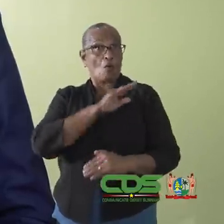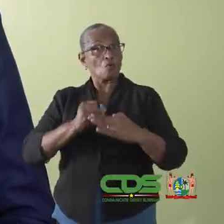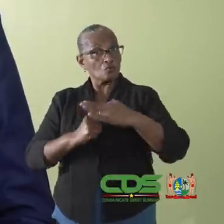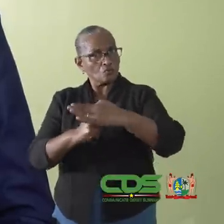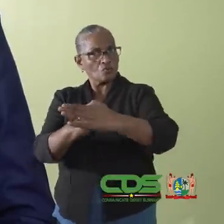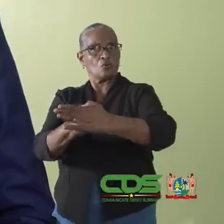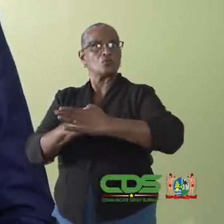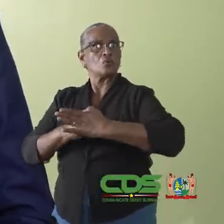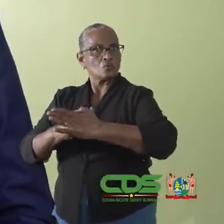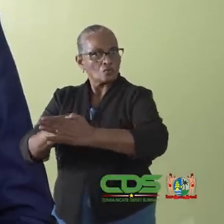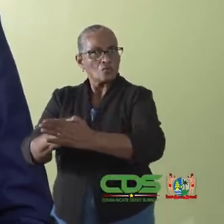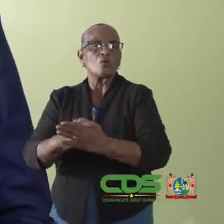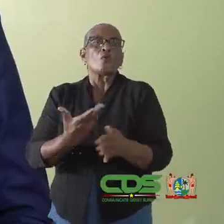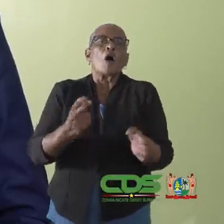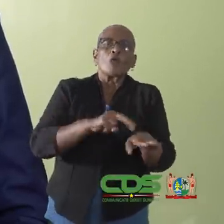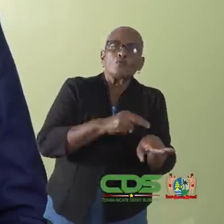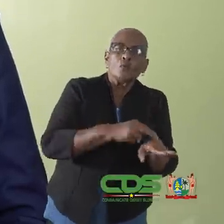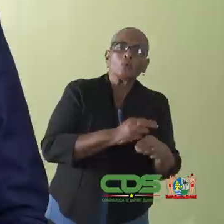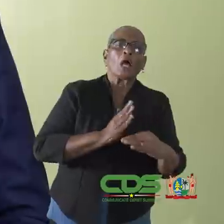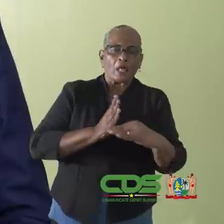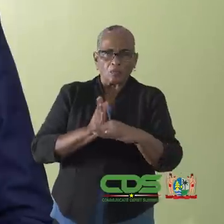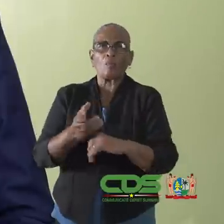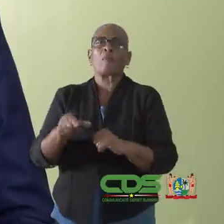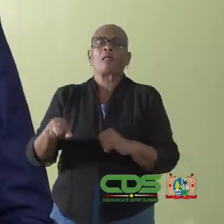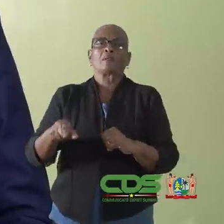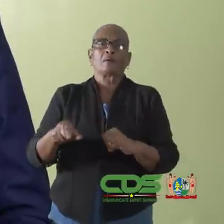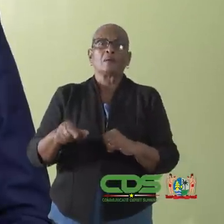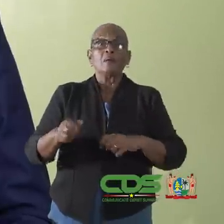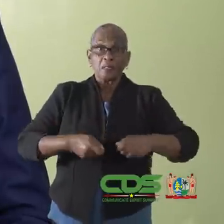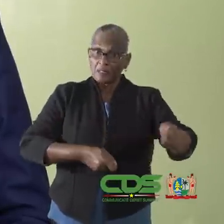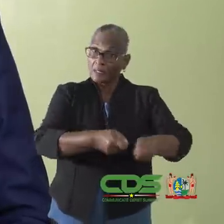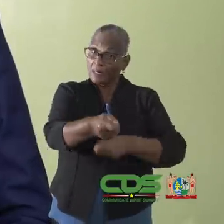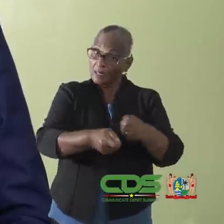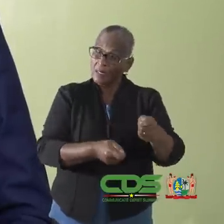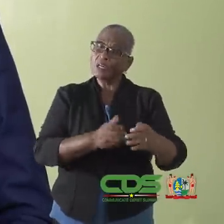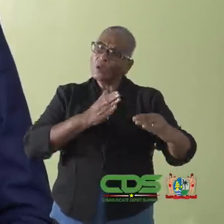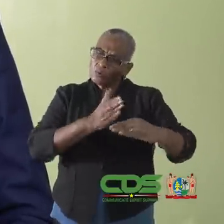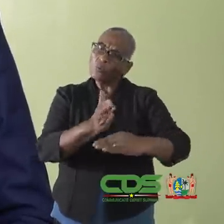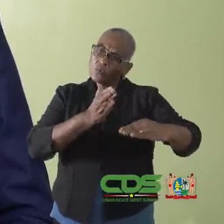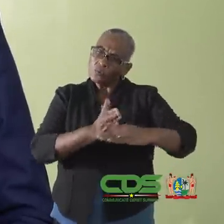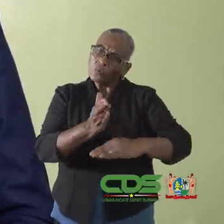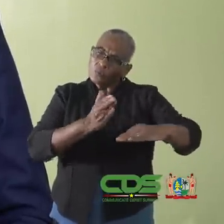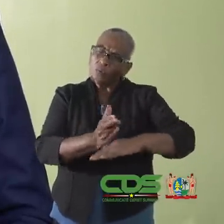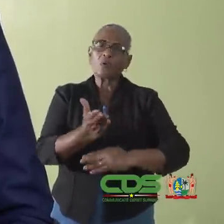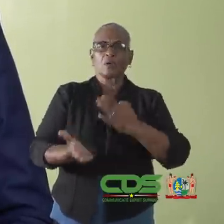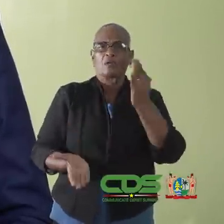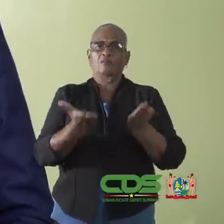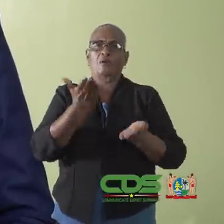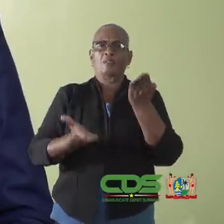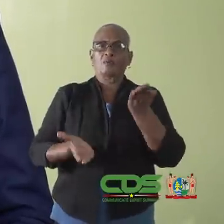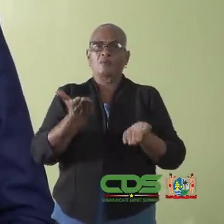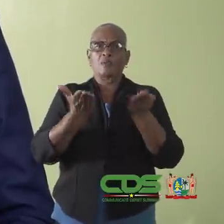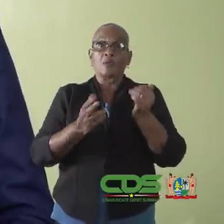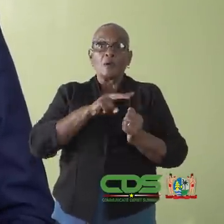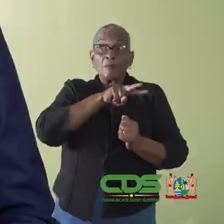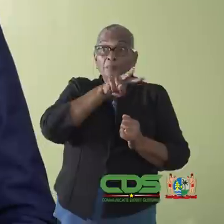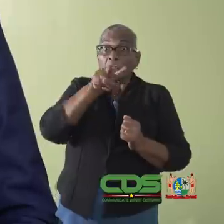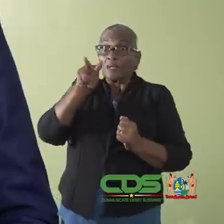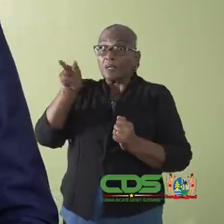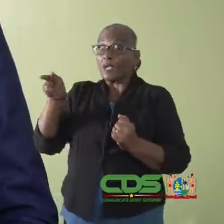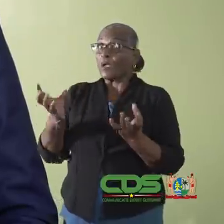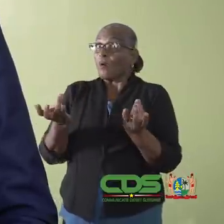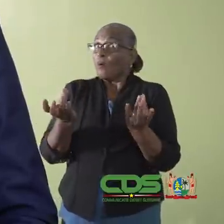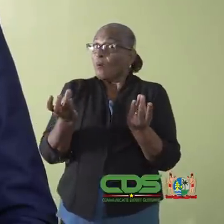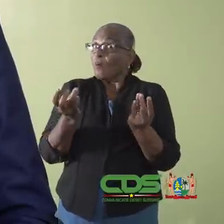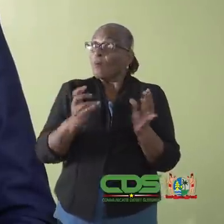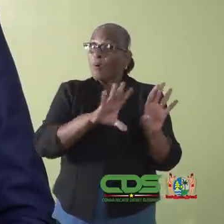Steun wordt gegeven waar nodig en doelmatig is. De regering zal continu blijven evalueren om